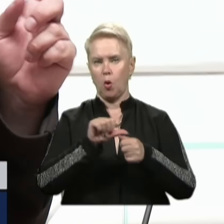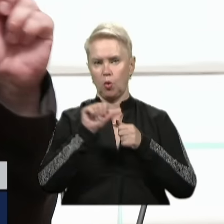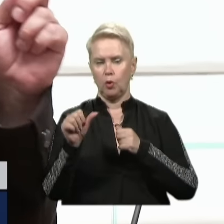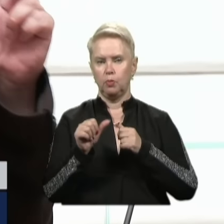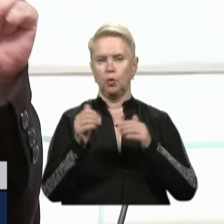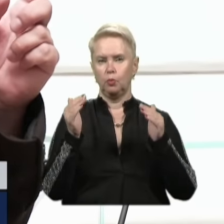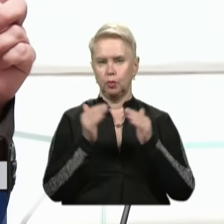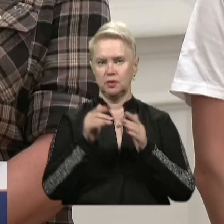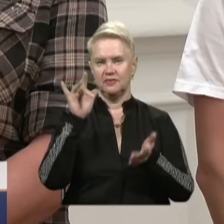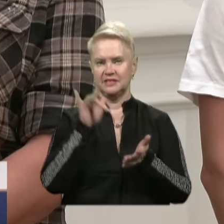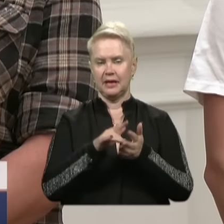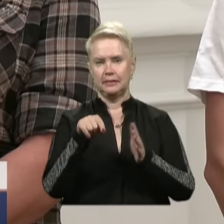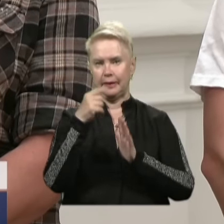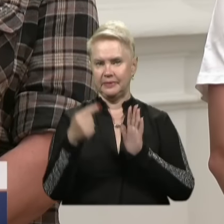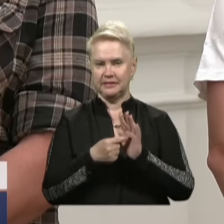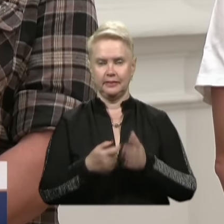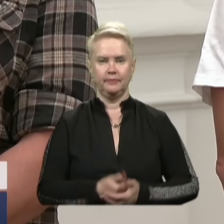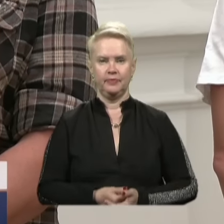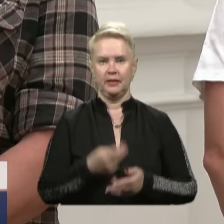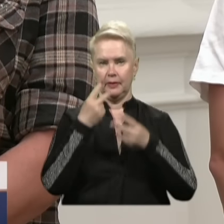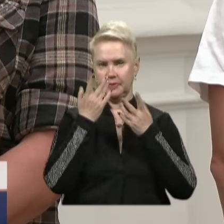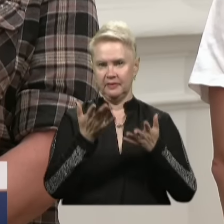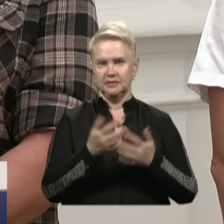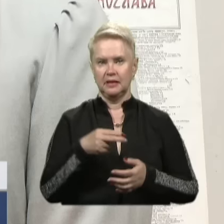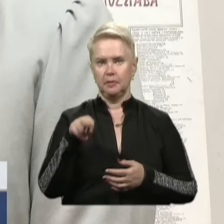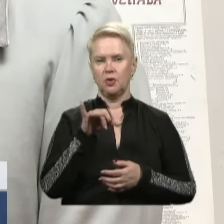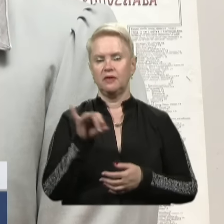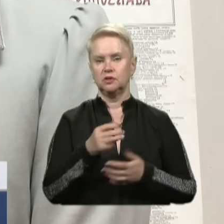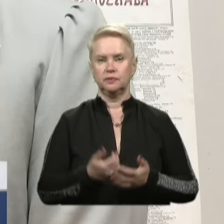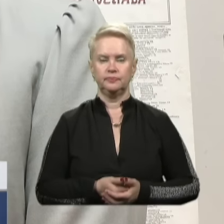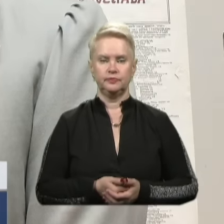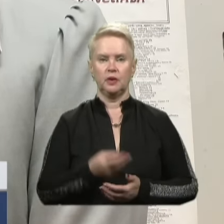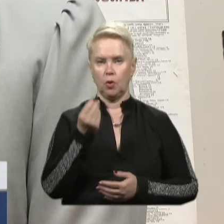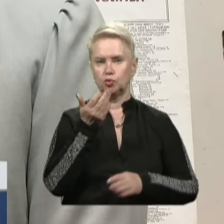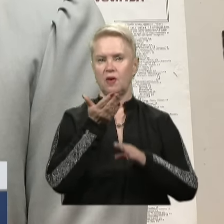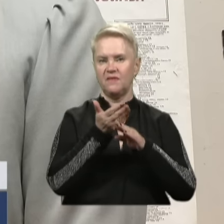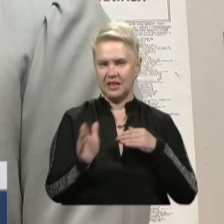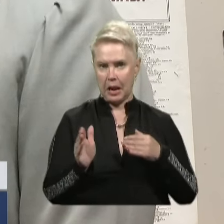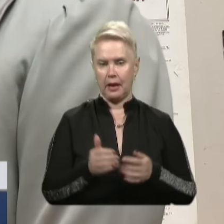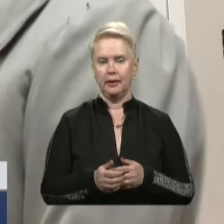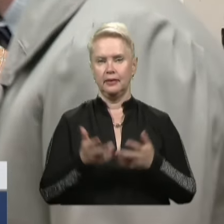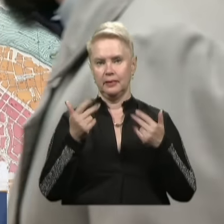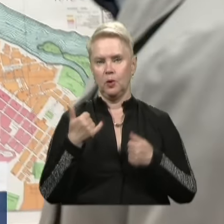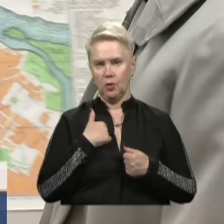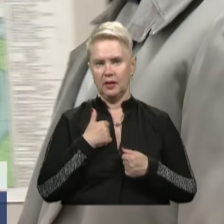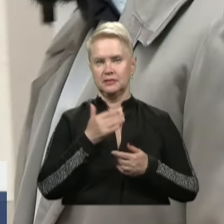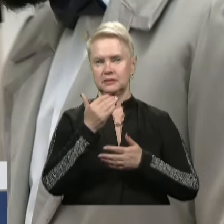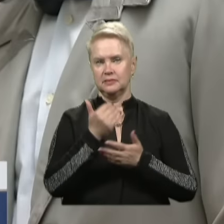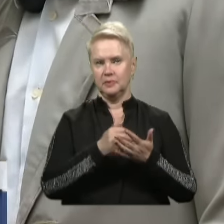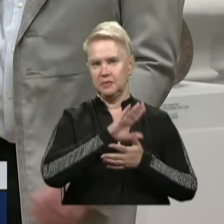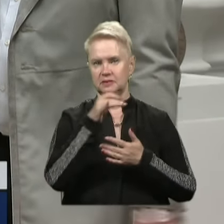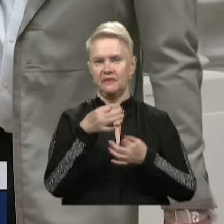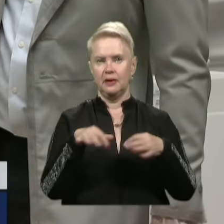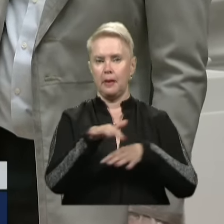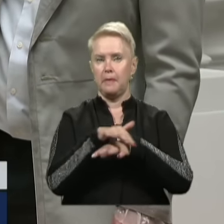будівлю в центрі міста? Дивіться, Дмитро Яворницький, міського права гроші виділяє. Тож, в принципі, в нас в місті багато вільних